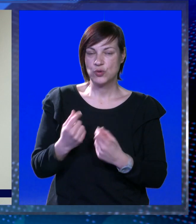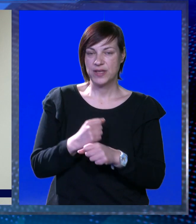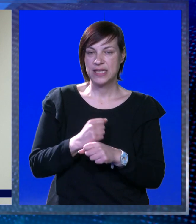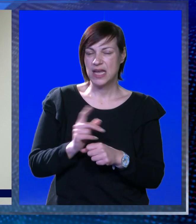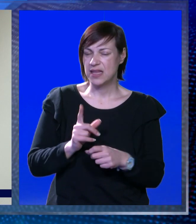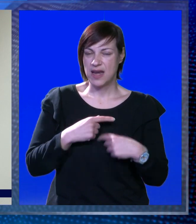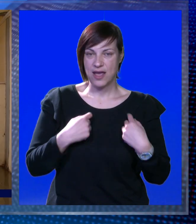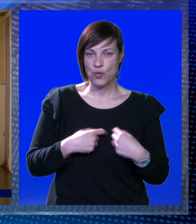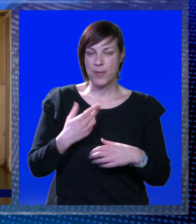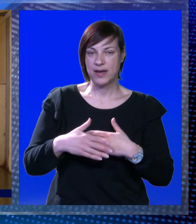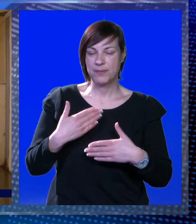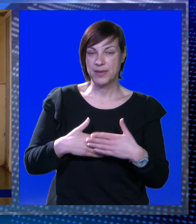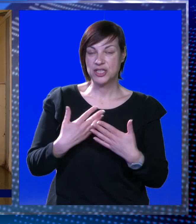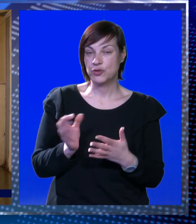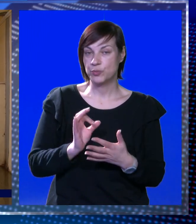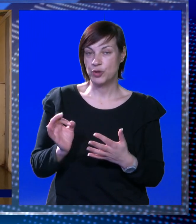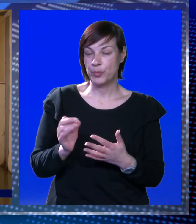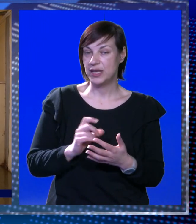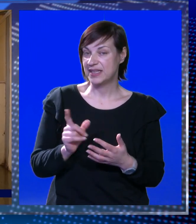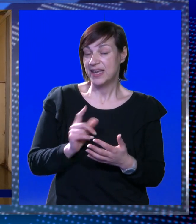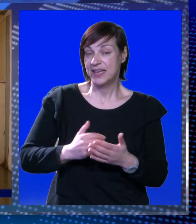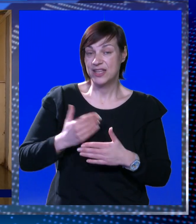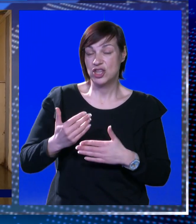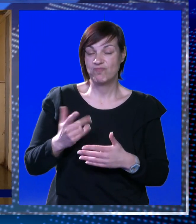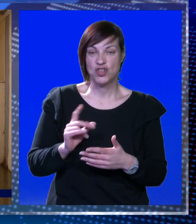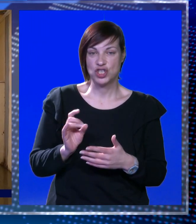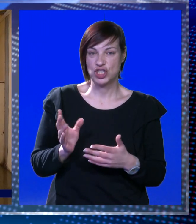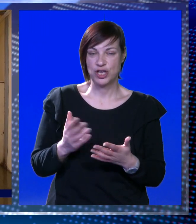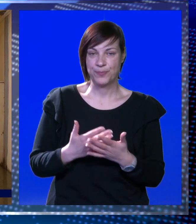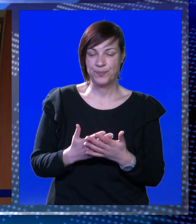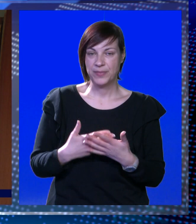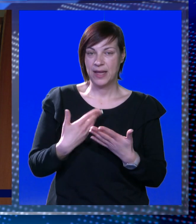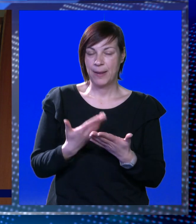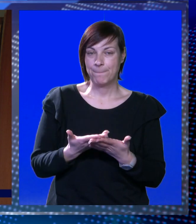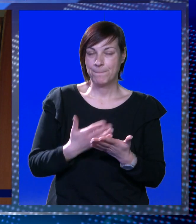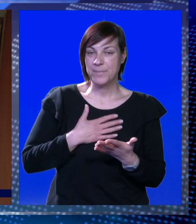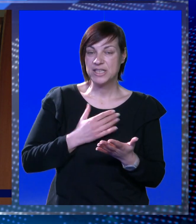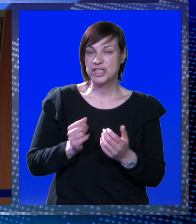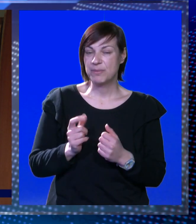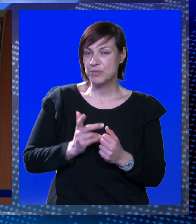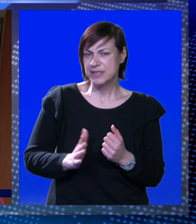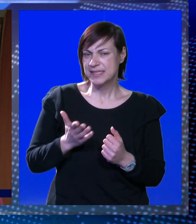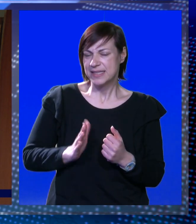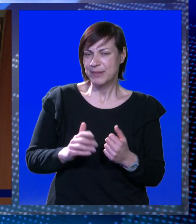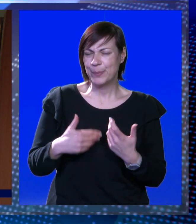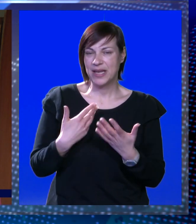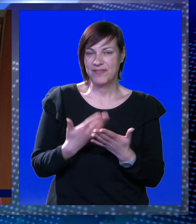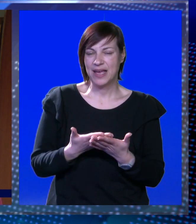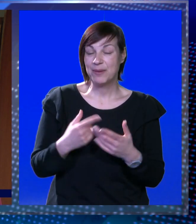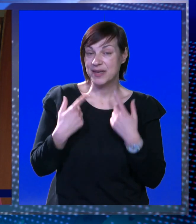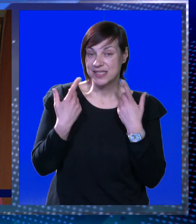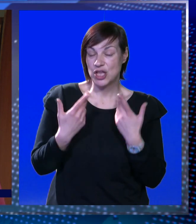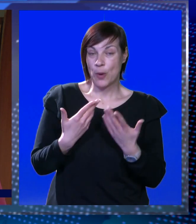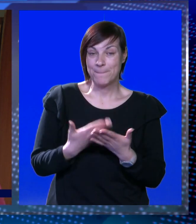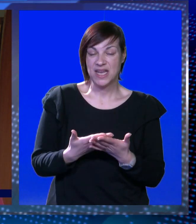uvjeti rada nehumani. Međutim, do boljitka i dalje nije došlo. Bićemo i dalje strpljivi, ali strašno bi nas